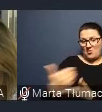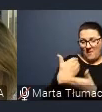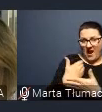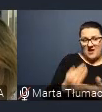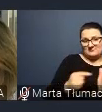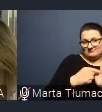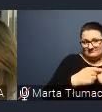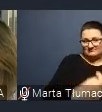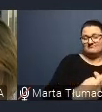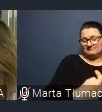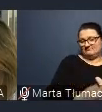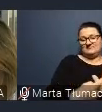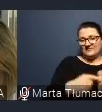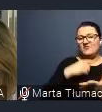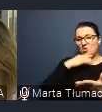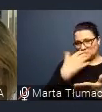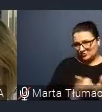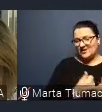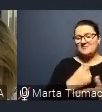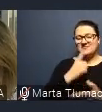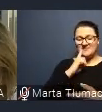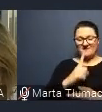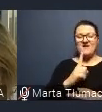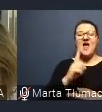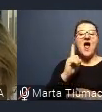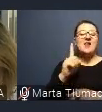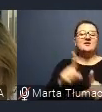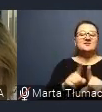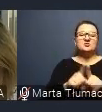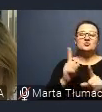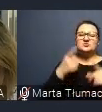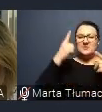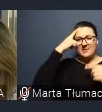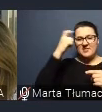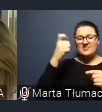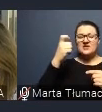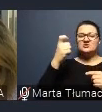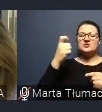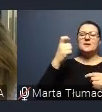wykorzystujemy, ale też musimy pamiętać o tym, żeby